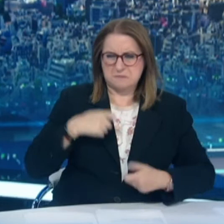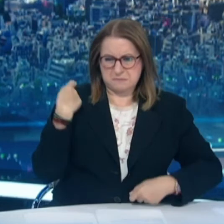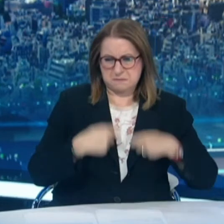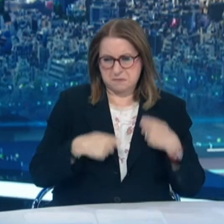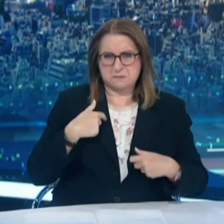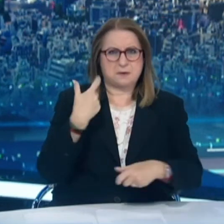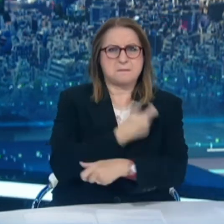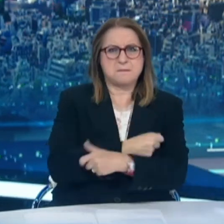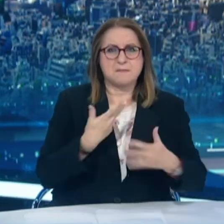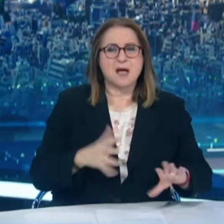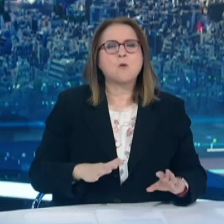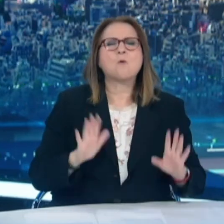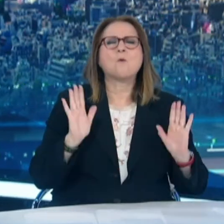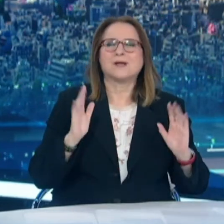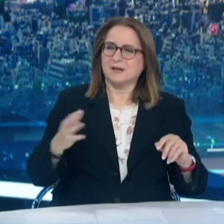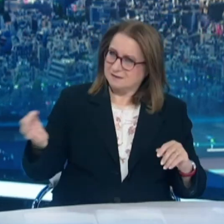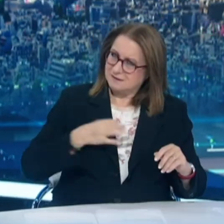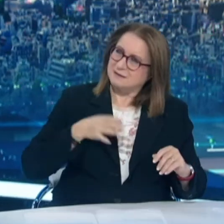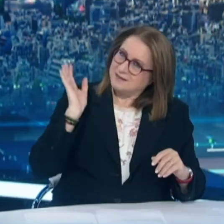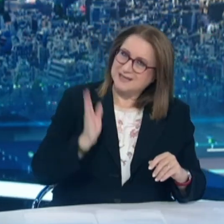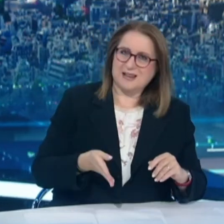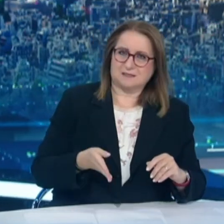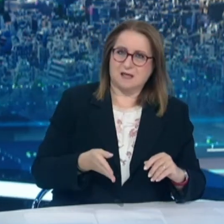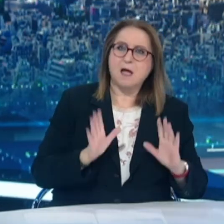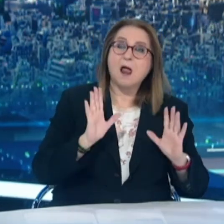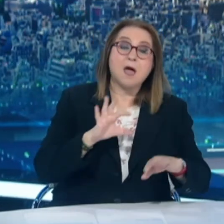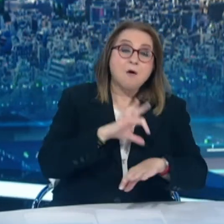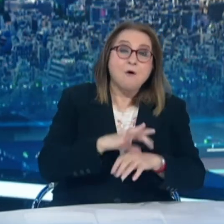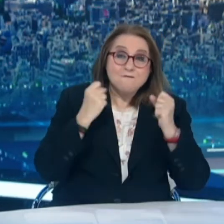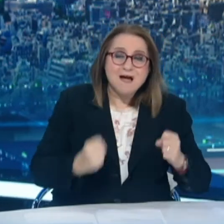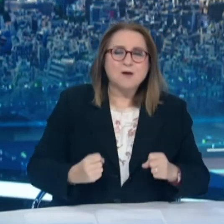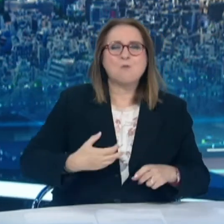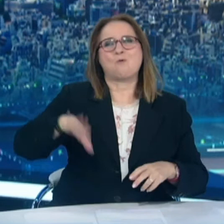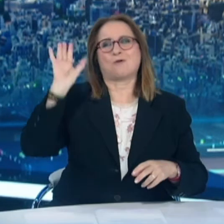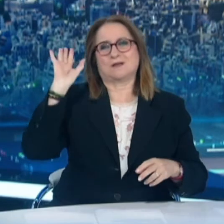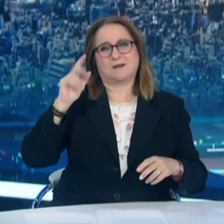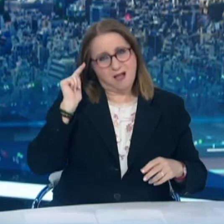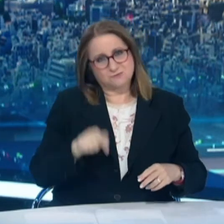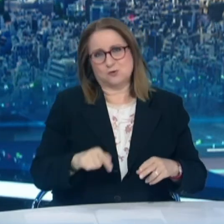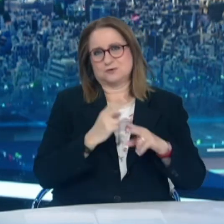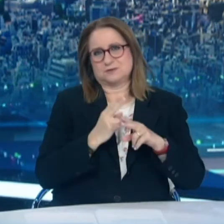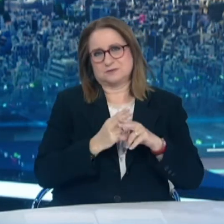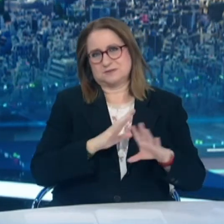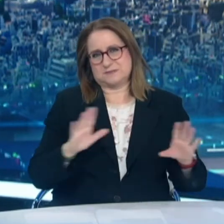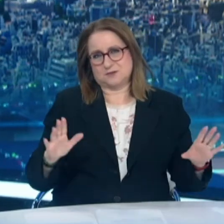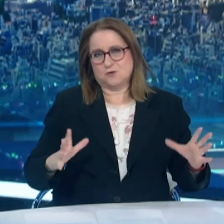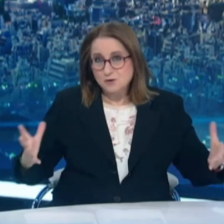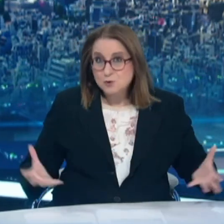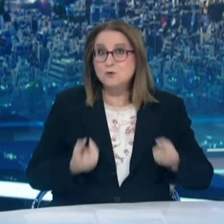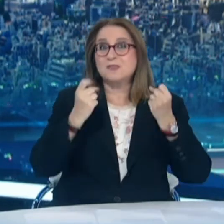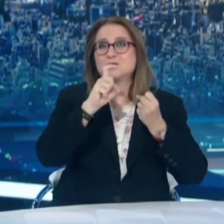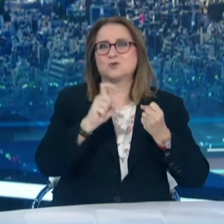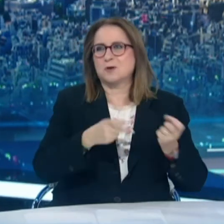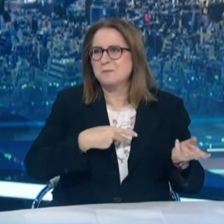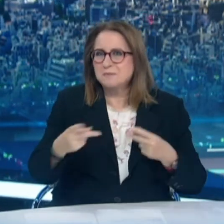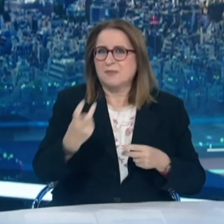και είναι διαμφισβήτητο, είναι ότι το εμβόλιο σώζει ζωές. Εμβολιαζόμαστε για να μην νοσήσουμε βαριά. Να μειώσουμε την